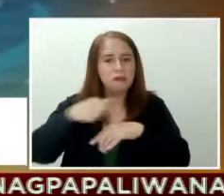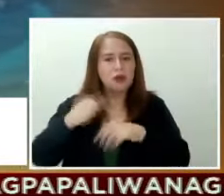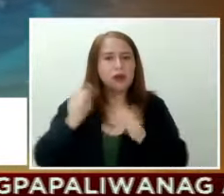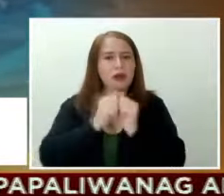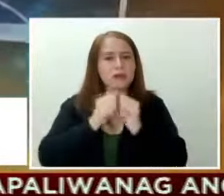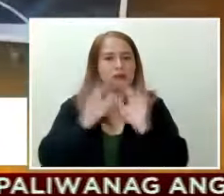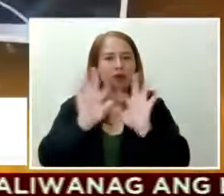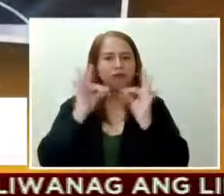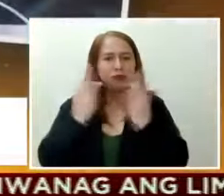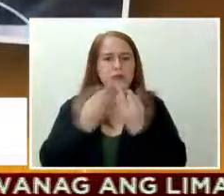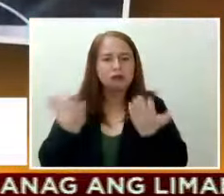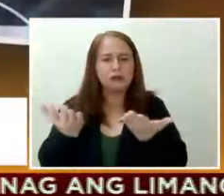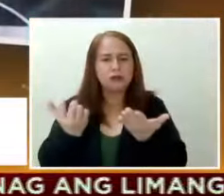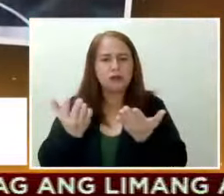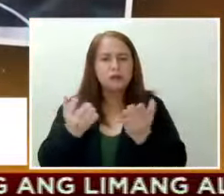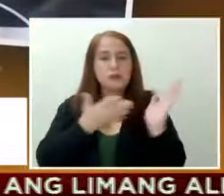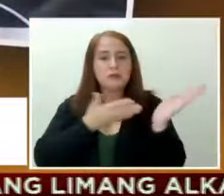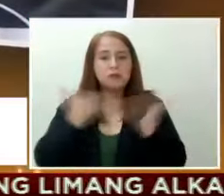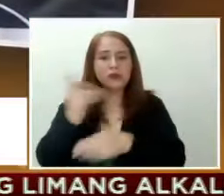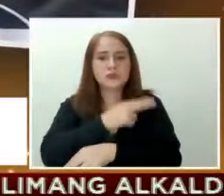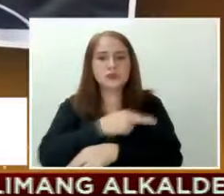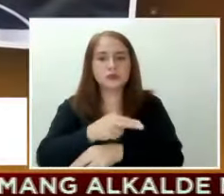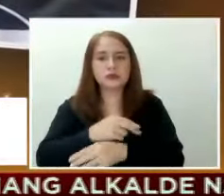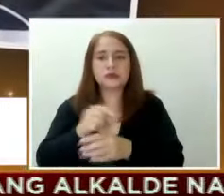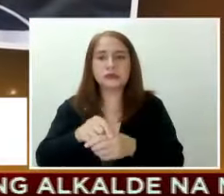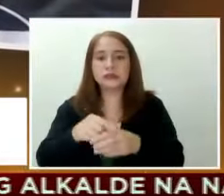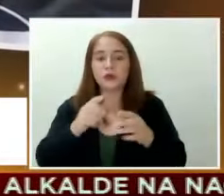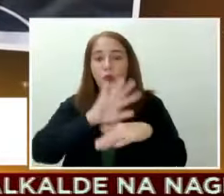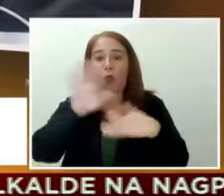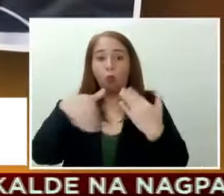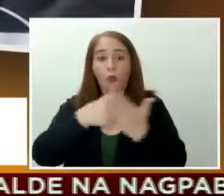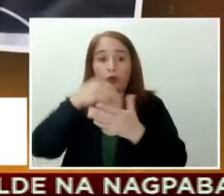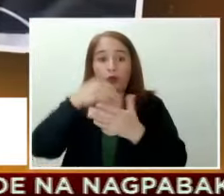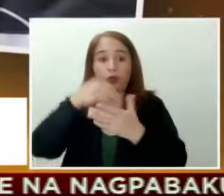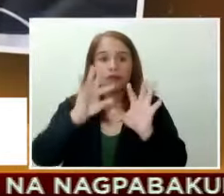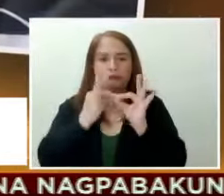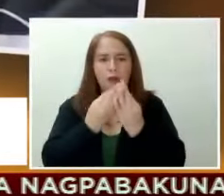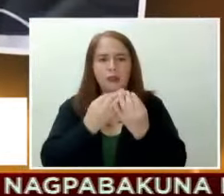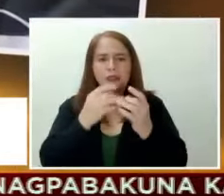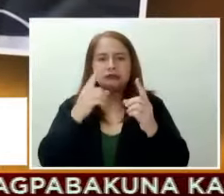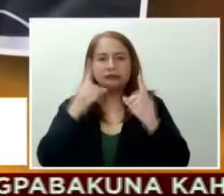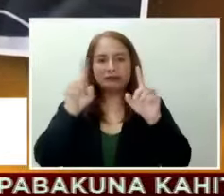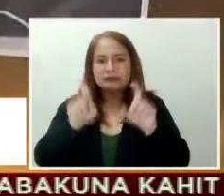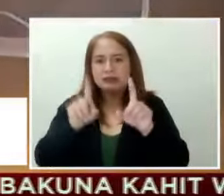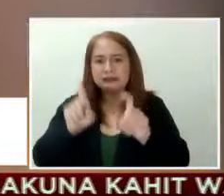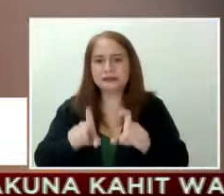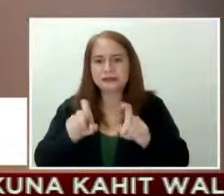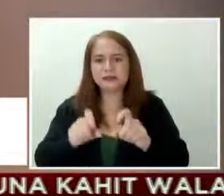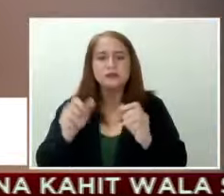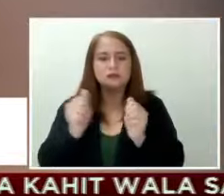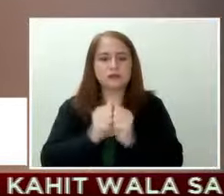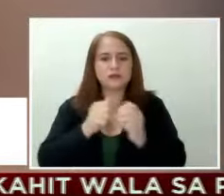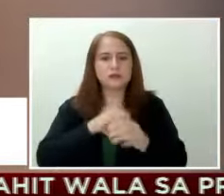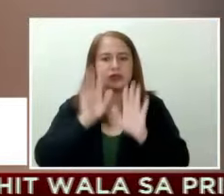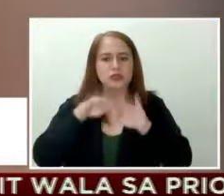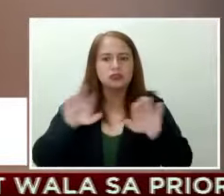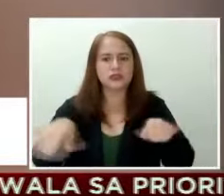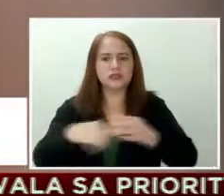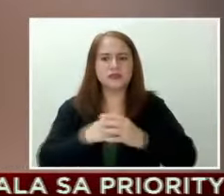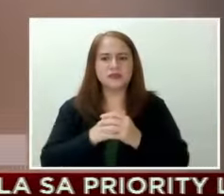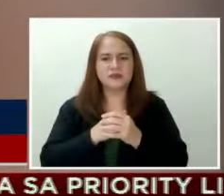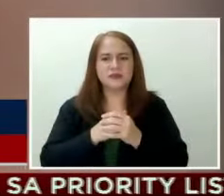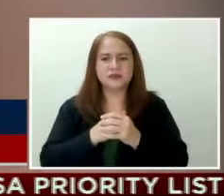-admit sa kanya, agad niyang pinatest ang lahat ng kasama sa bahay lalo na ang mga anak. So